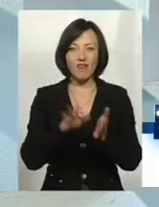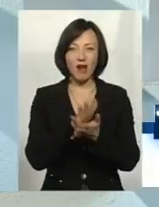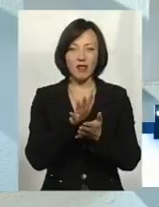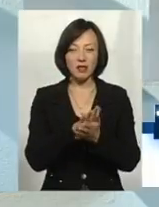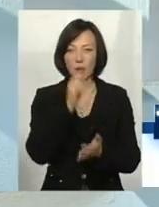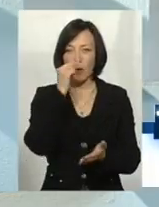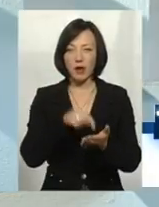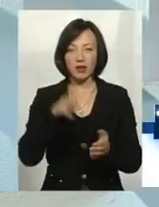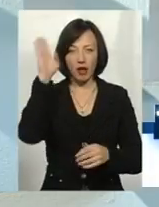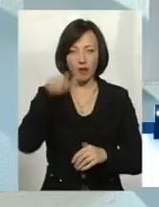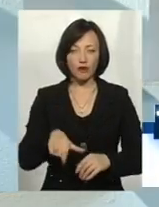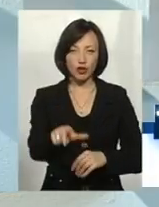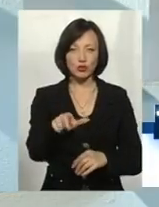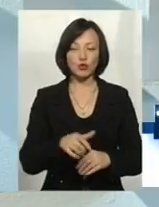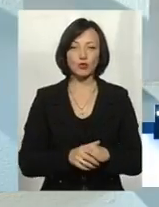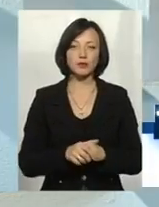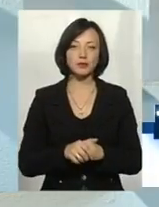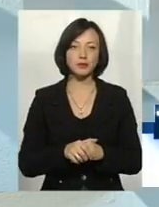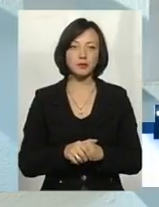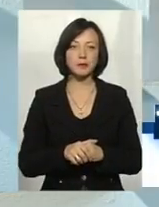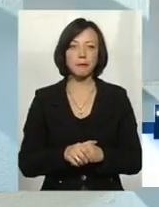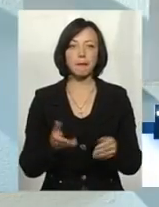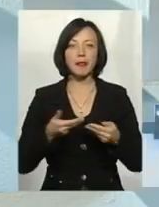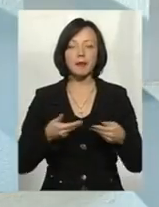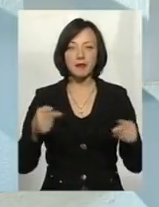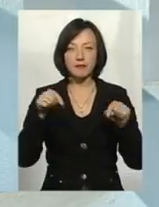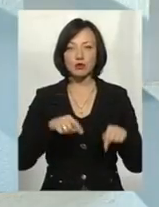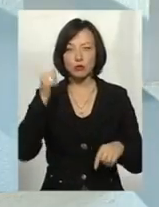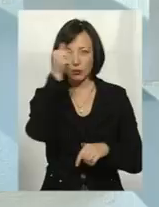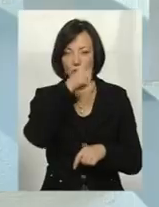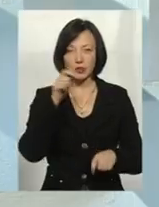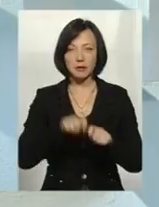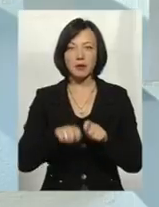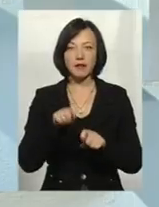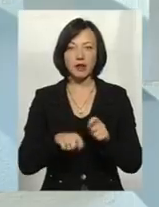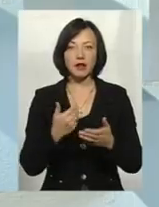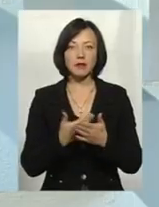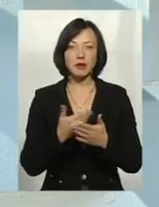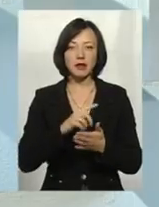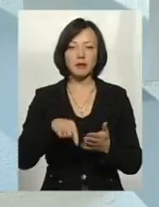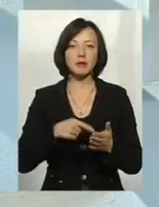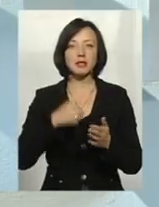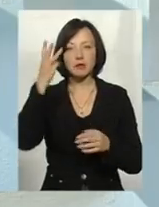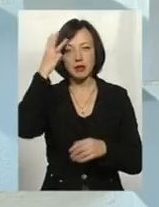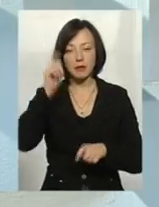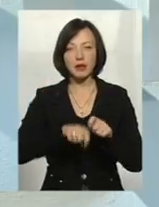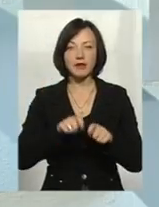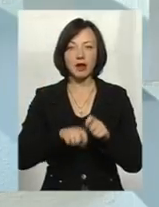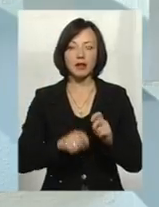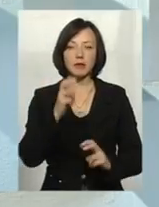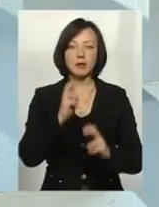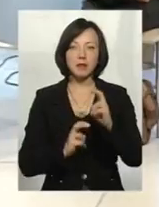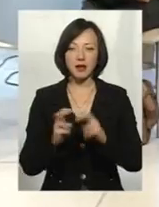в річку. Ми в цьому році перевіряли, якщо, до прикладу, взяти місто Хмельницьке, перевіряли комунальне